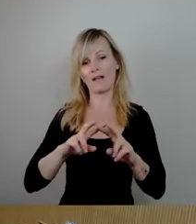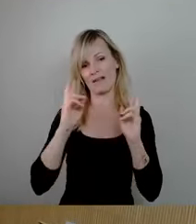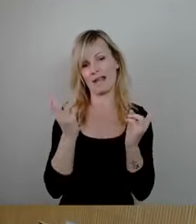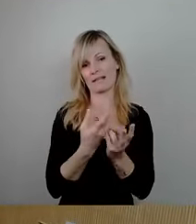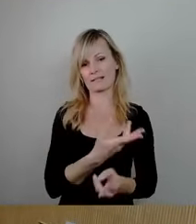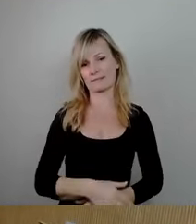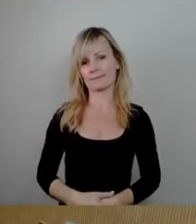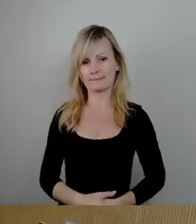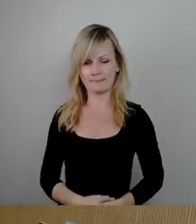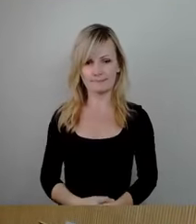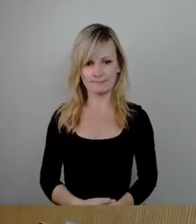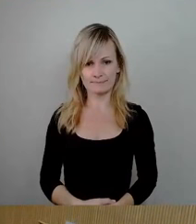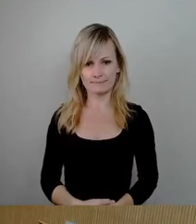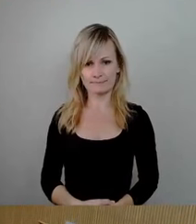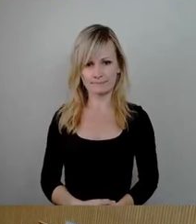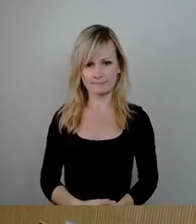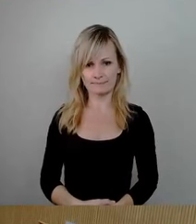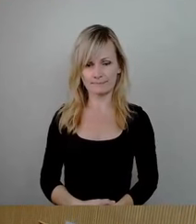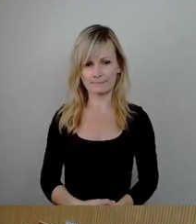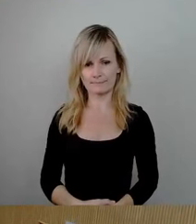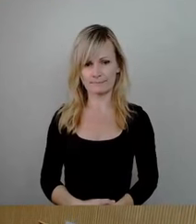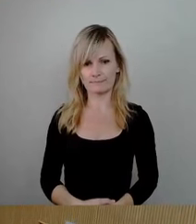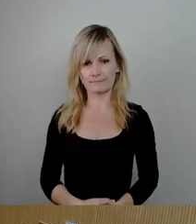So, jetzt tatsächlich Herr Zastrow und dann Herr Böhm.